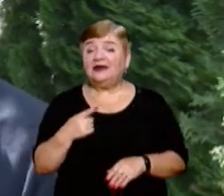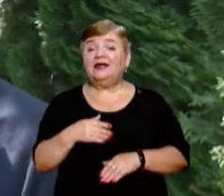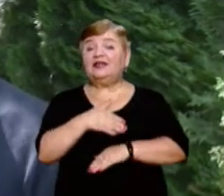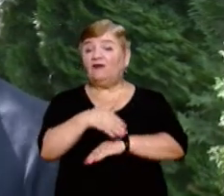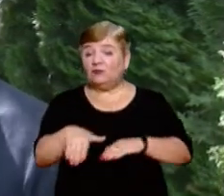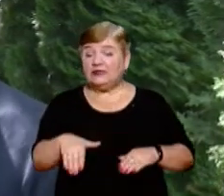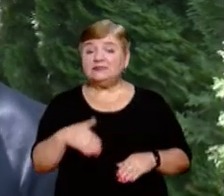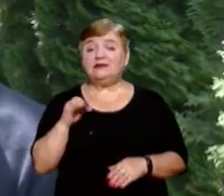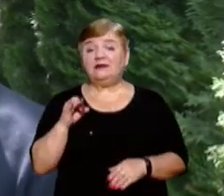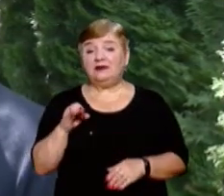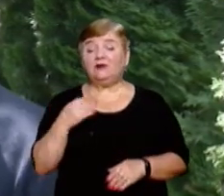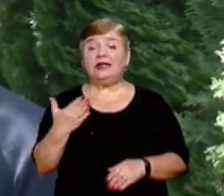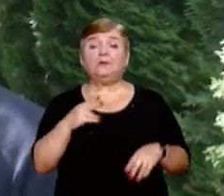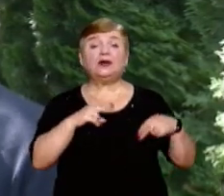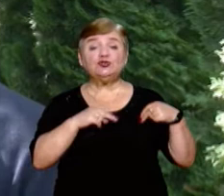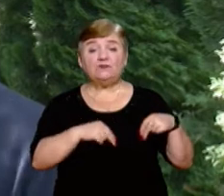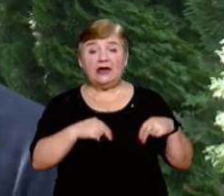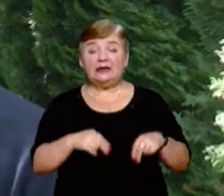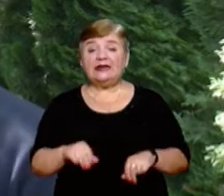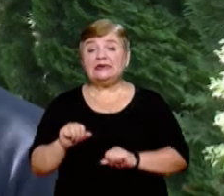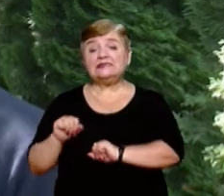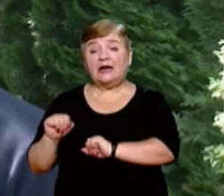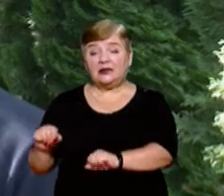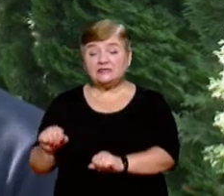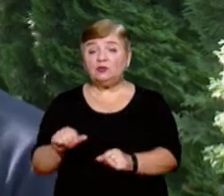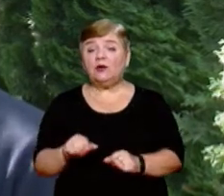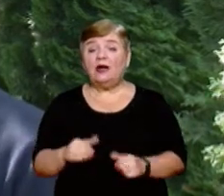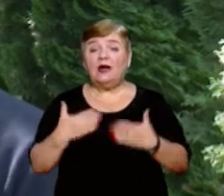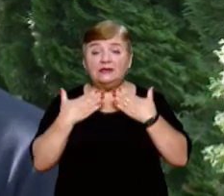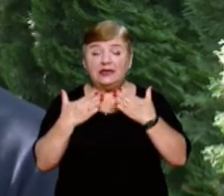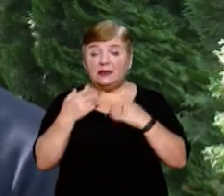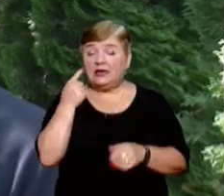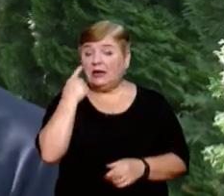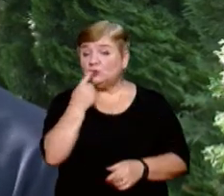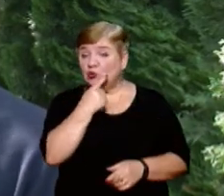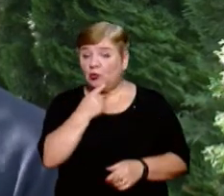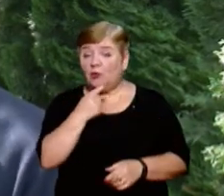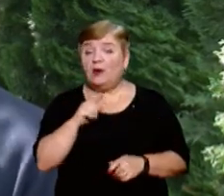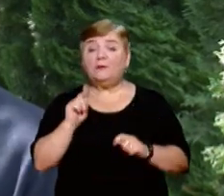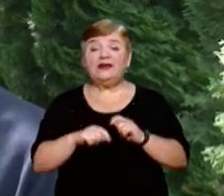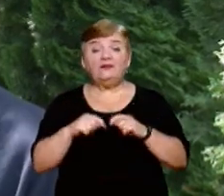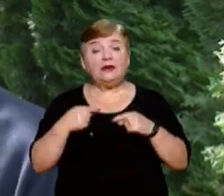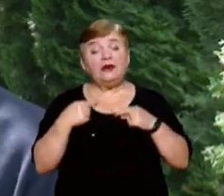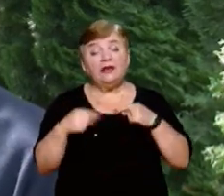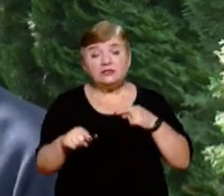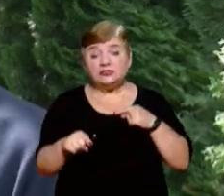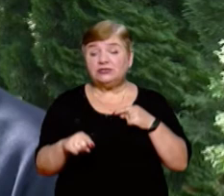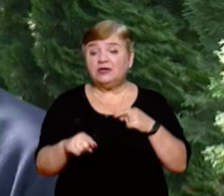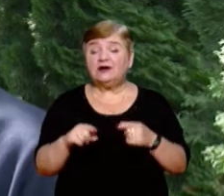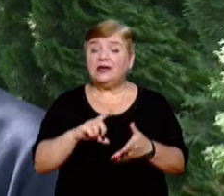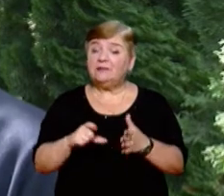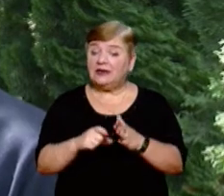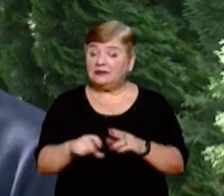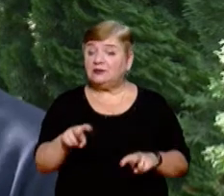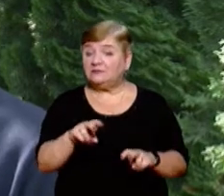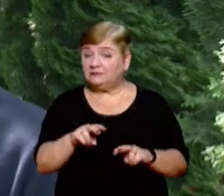вулиці, вони працювали в апаратах захисту органів дихання та зору, перевірили, чи немає в інших кімнатах когось, або